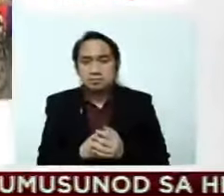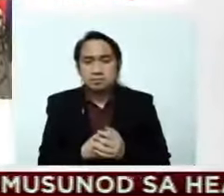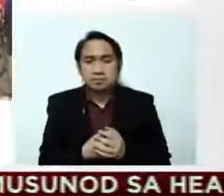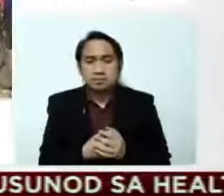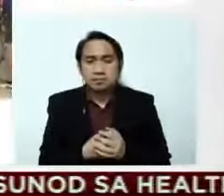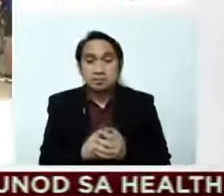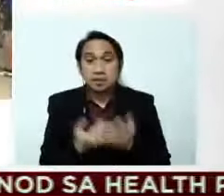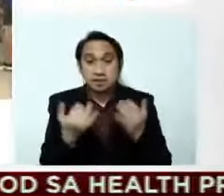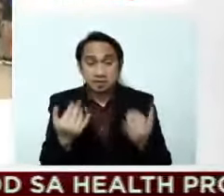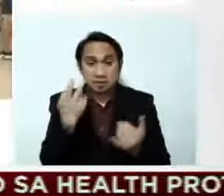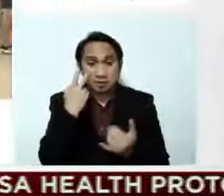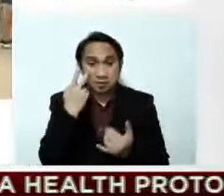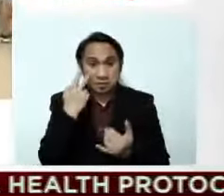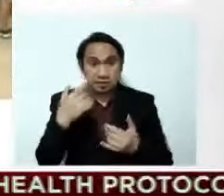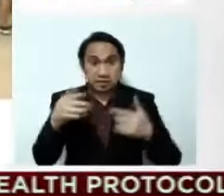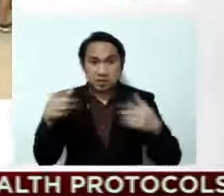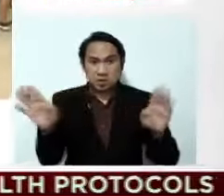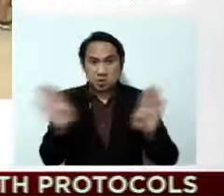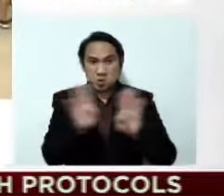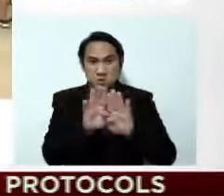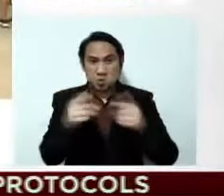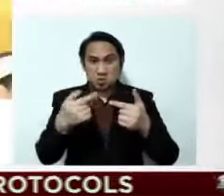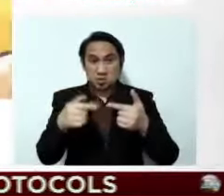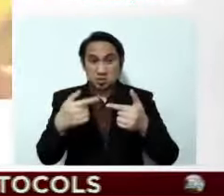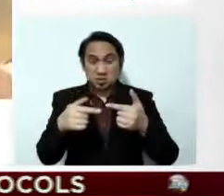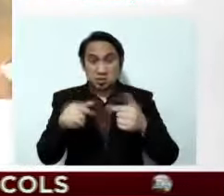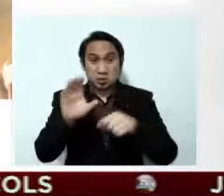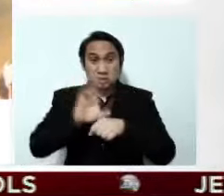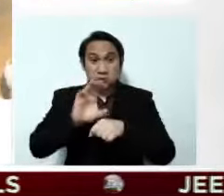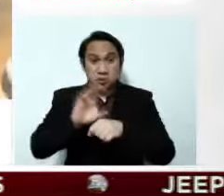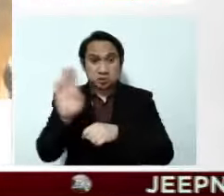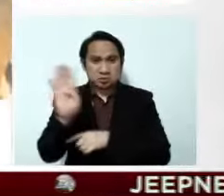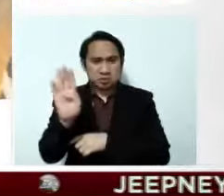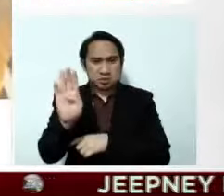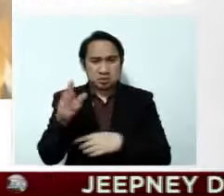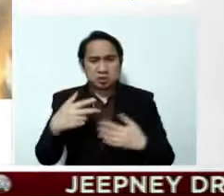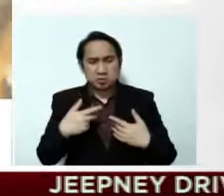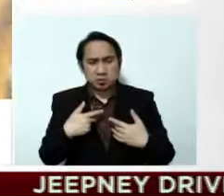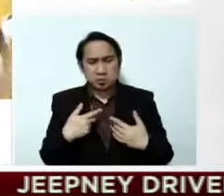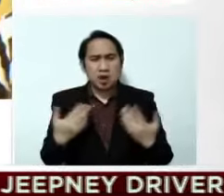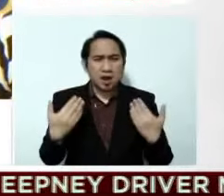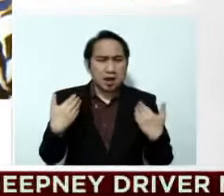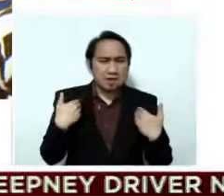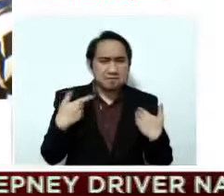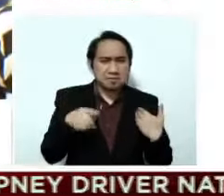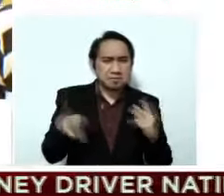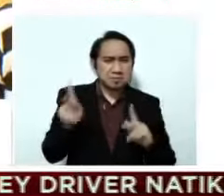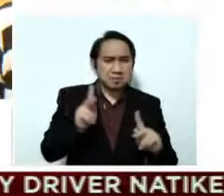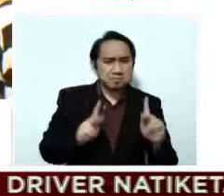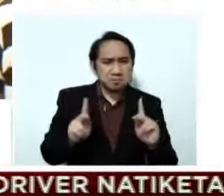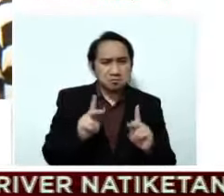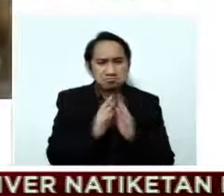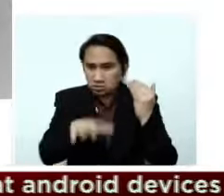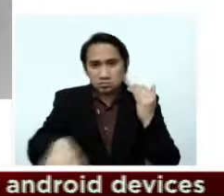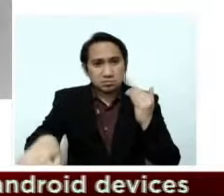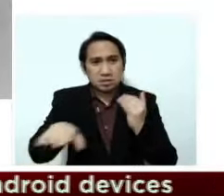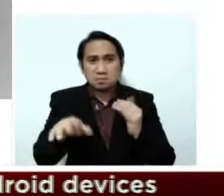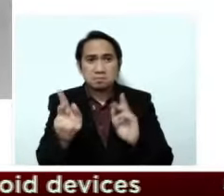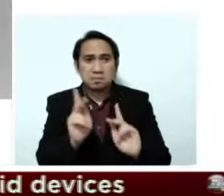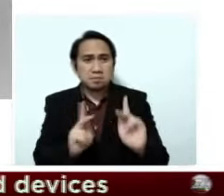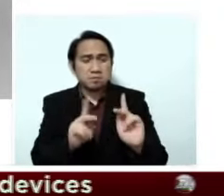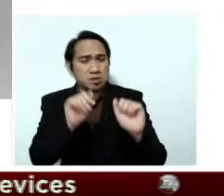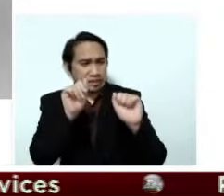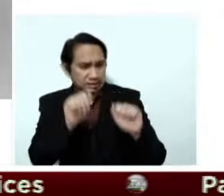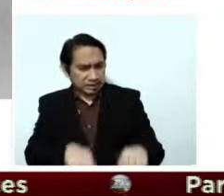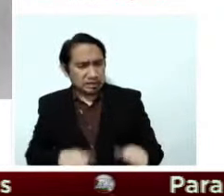Sa nakasaradong gate ng Baclaran Church, naghahanap ng lugar para sa kanilang mga panalangin ang mga deboto ng ina ng laging saklol. Ibang-ibang